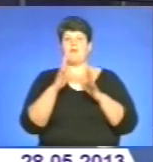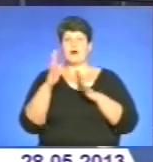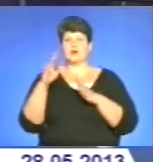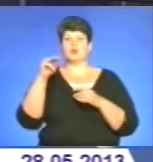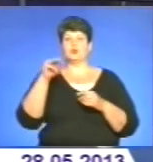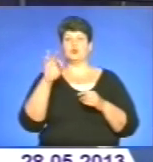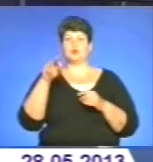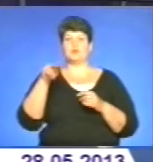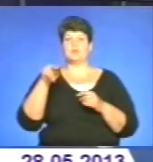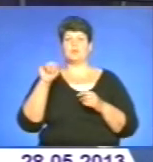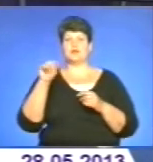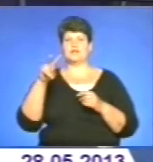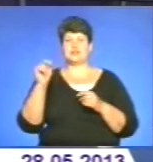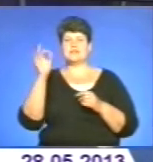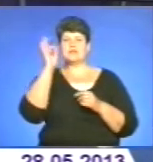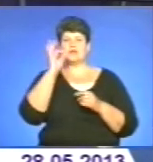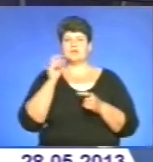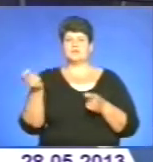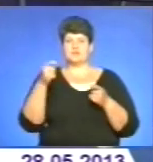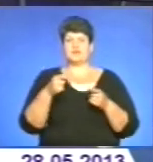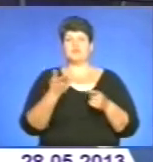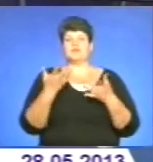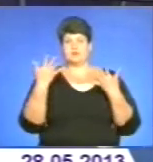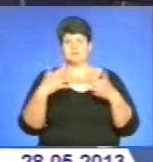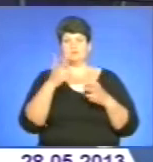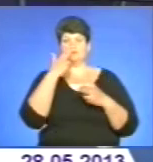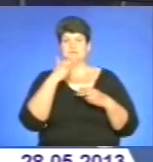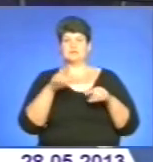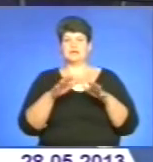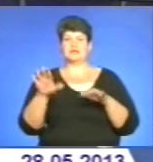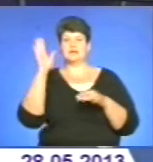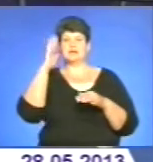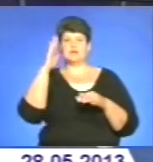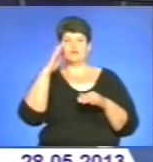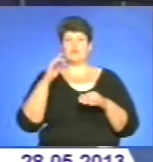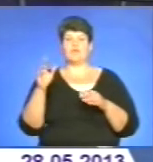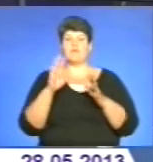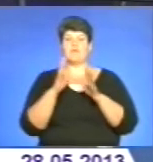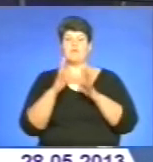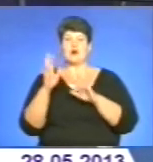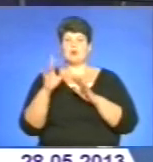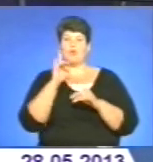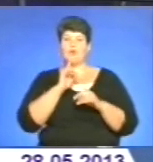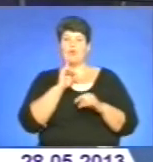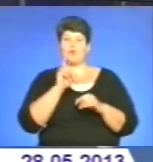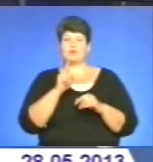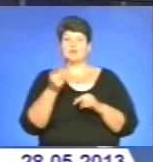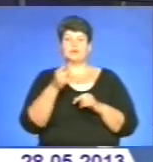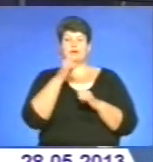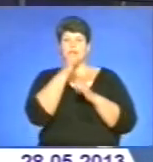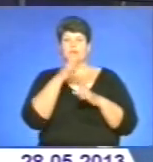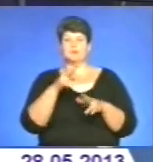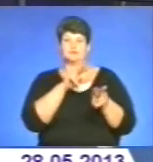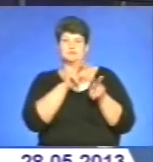Німеччини. Після далекої дороги вони вже встигли освоїтися на водоймі у парку. Щоправда, поки що тернополяни не можуть